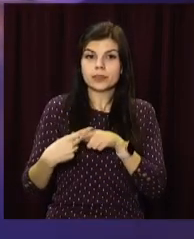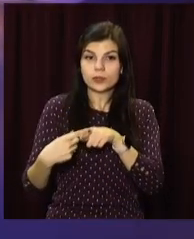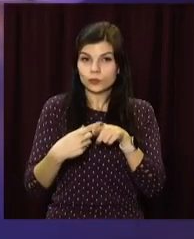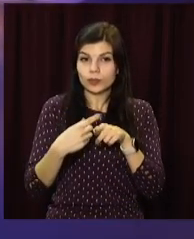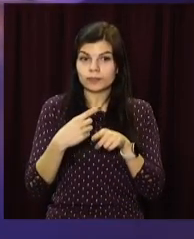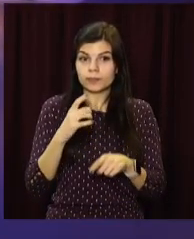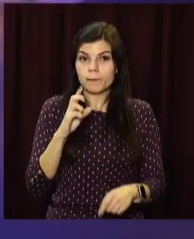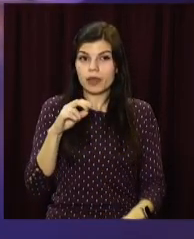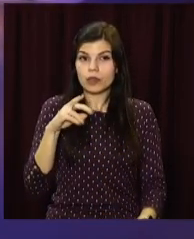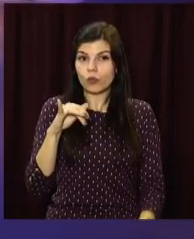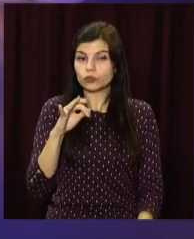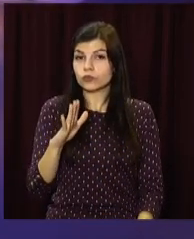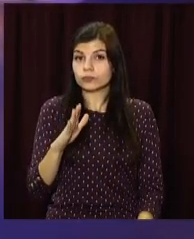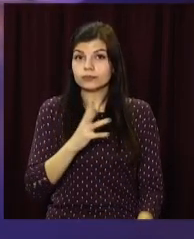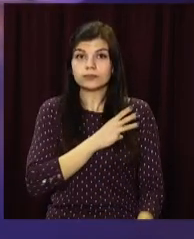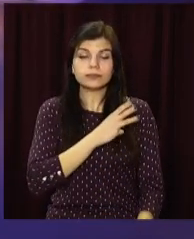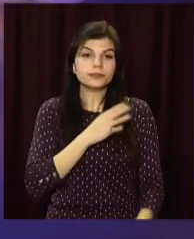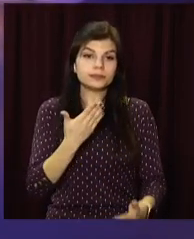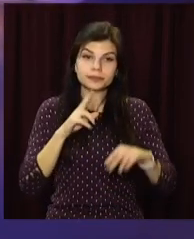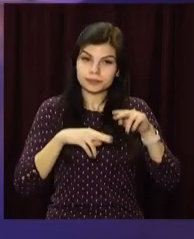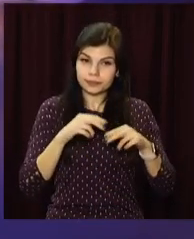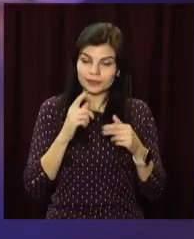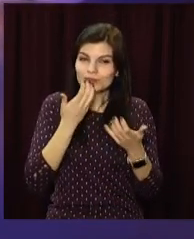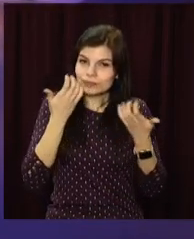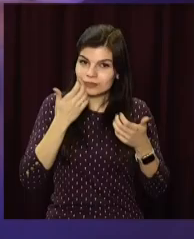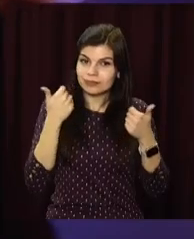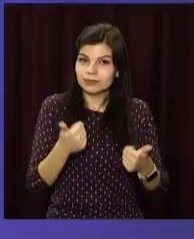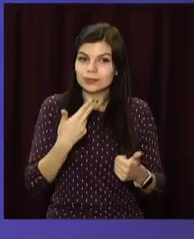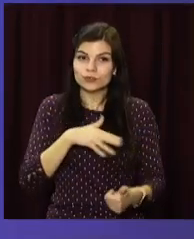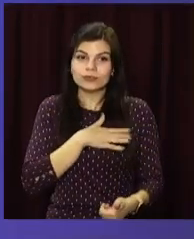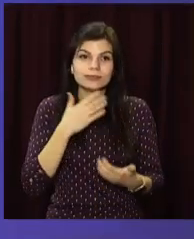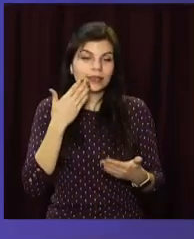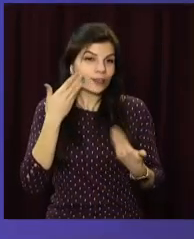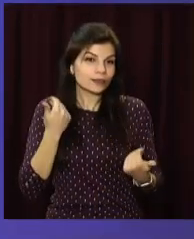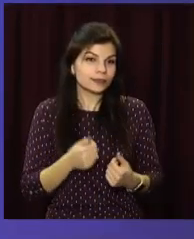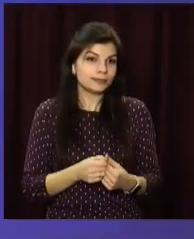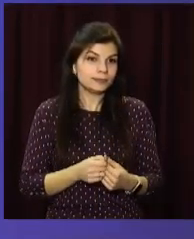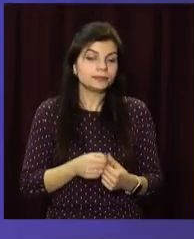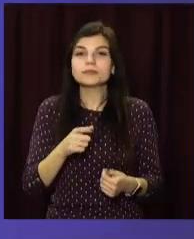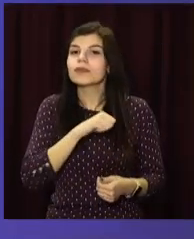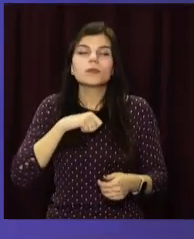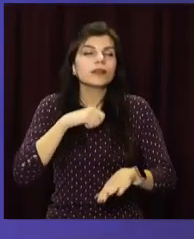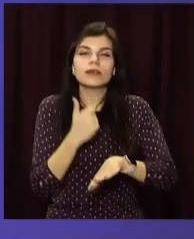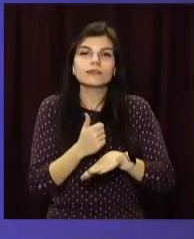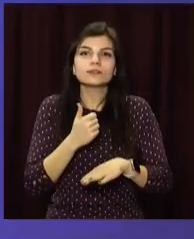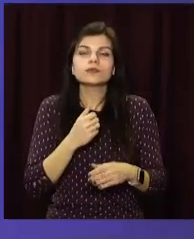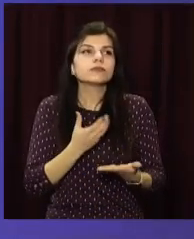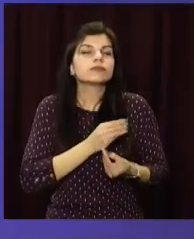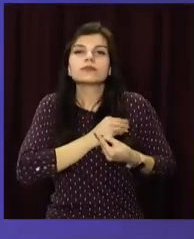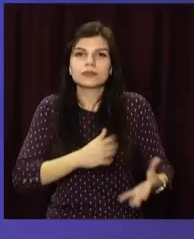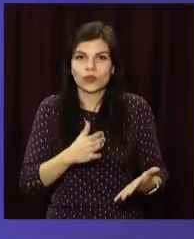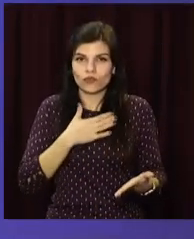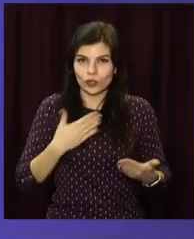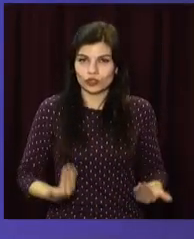прийдешнім святом. Побажав затишку в родинах, тепла та радості на душі. Ви найголовніше сокровище, яке є у нас в